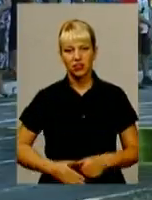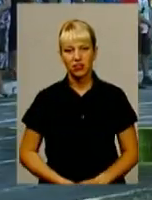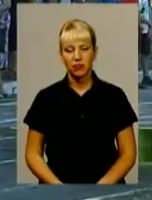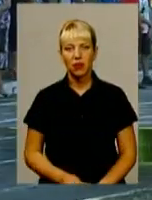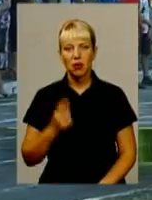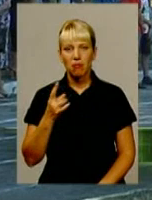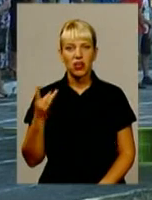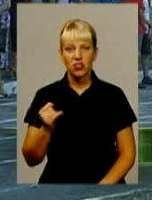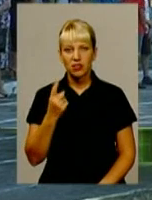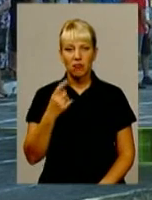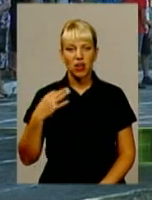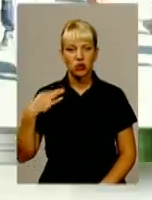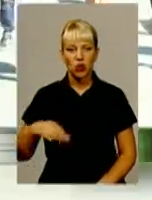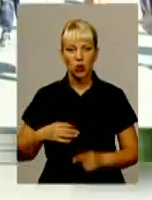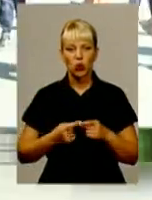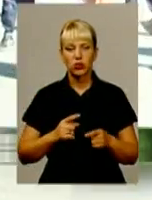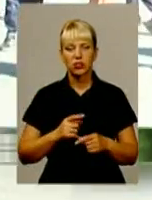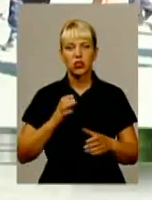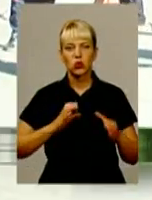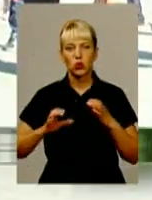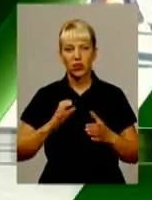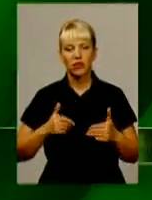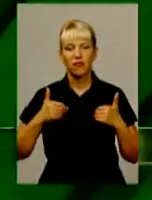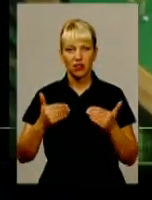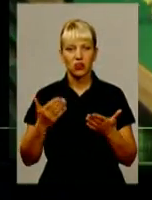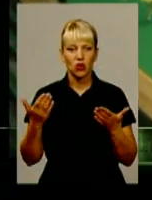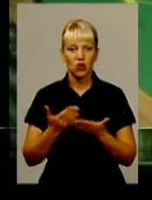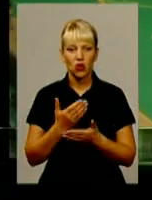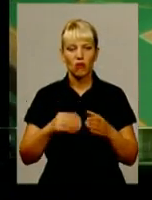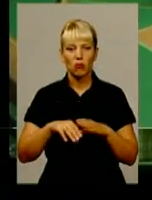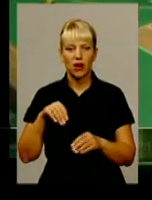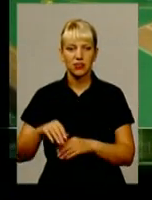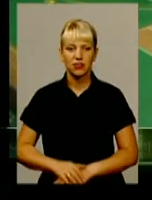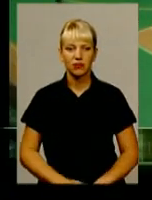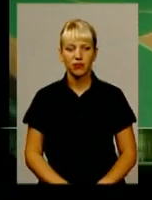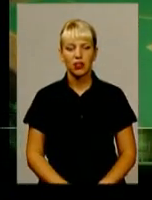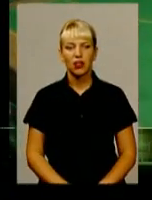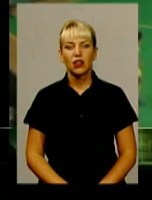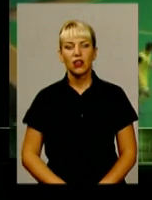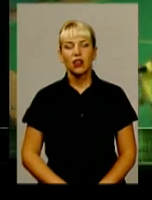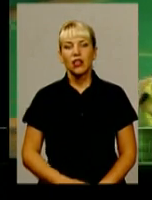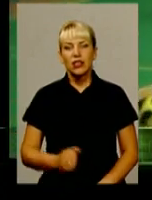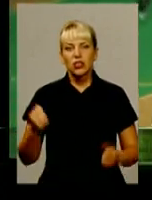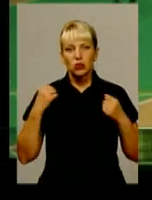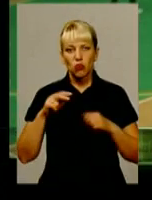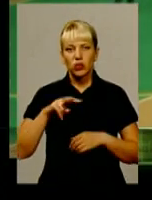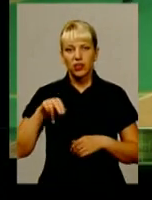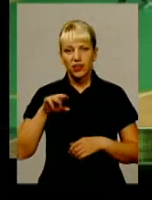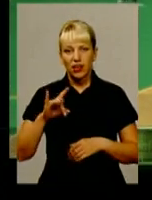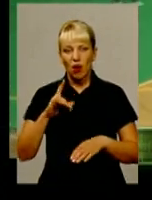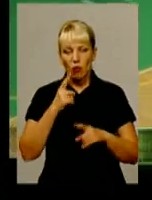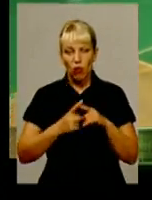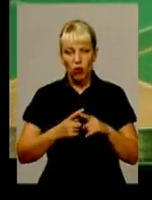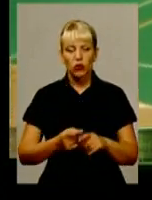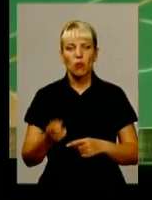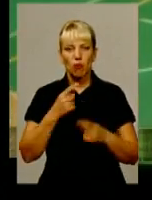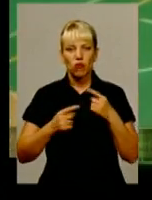на перший курс студентська спільнота вітає новобранців. Подільська бронза з міста Лева. Спортлідер Плюс вкотре повернувся